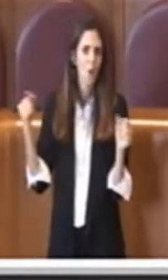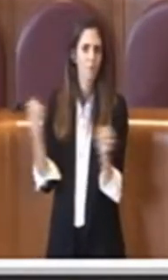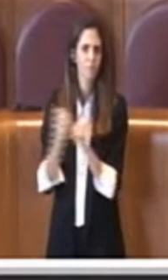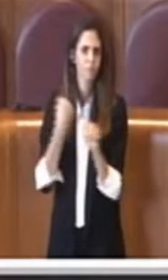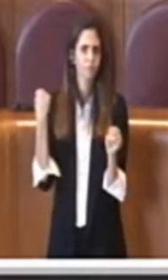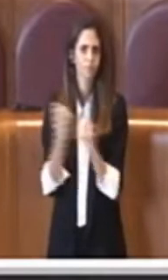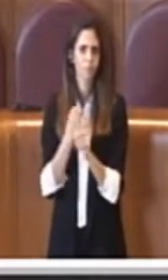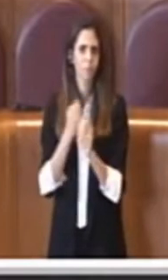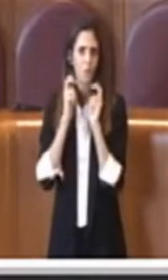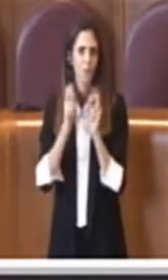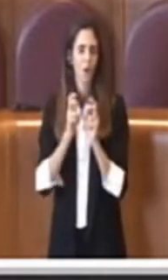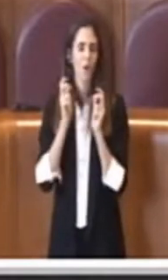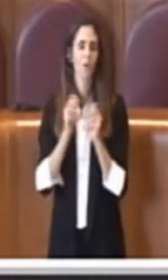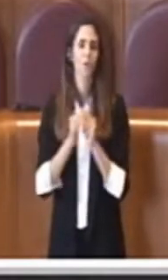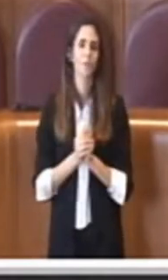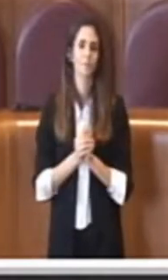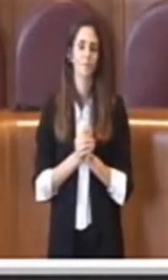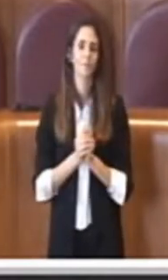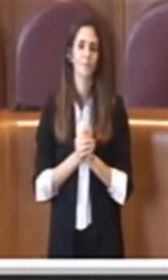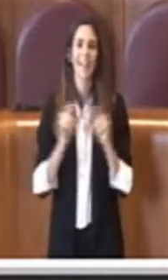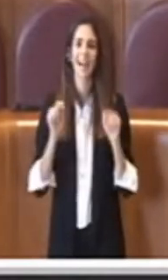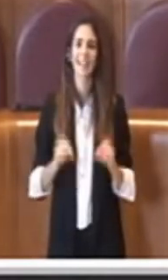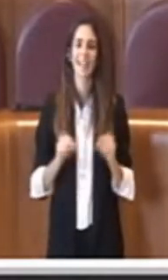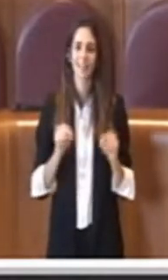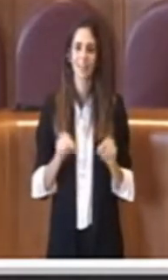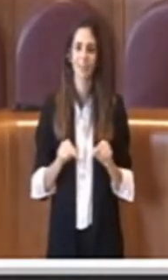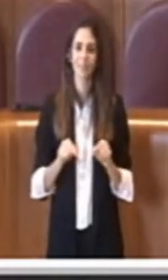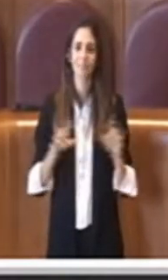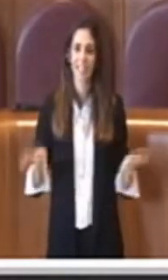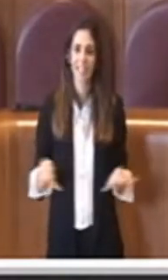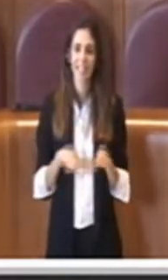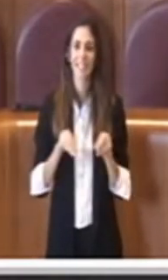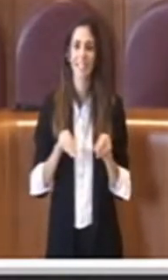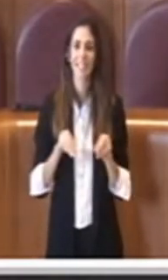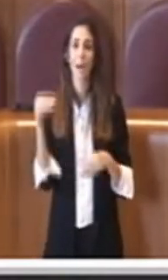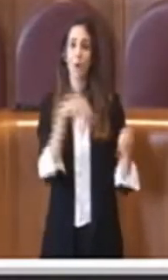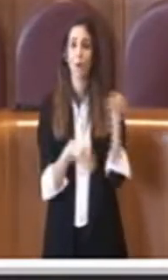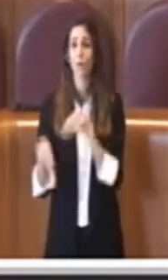pertanto procediamo alla votazione. Grazie mille.